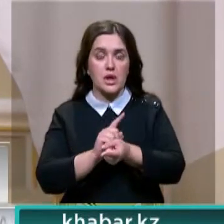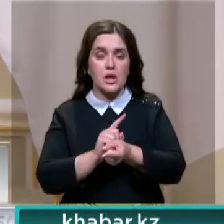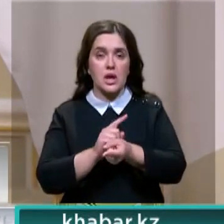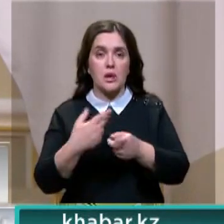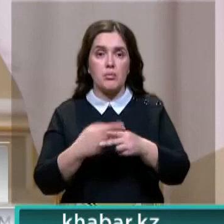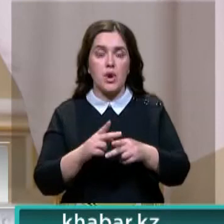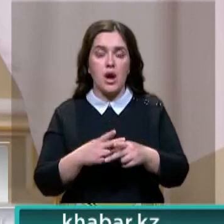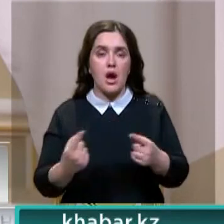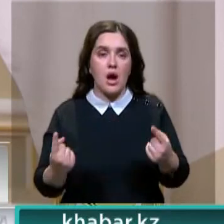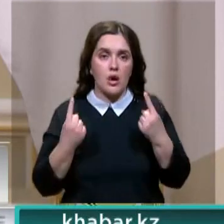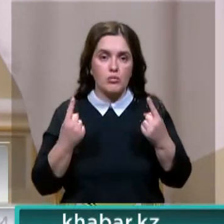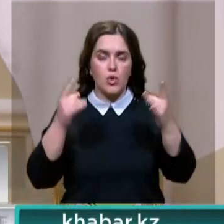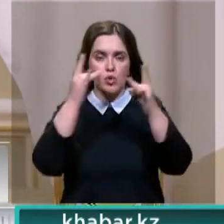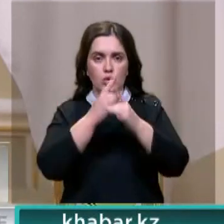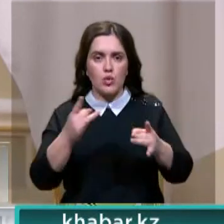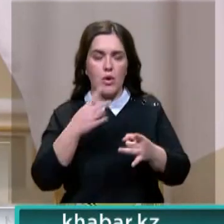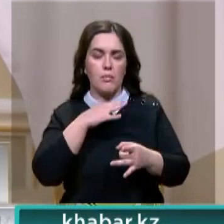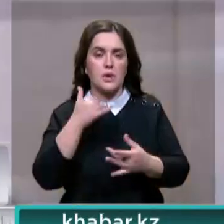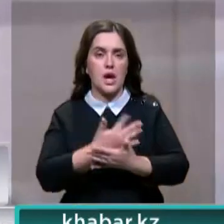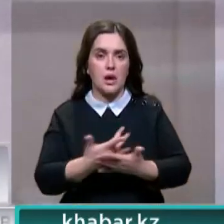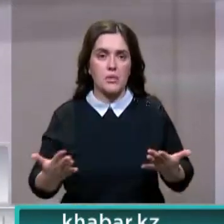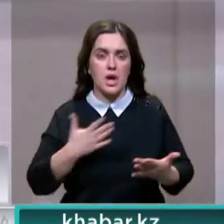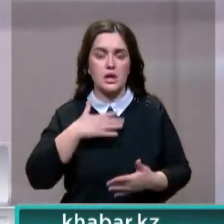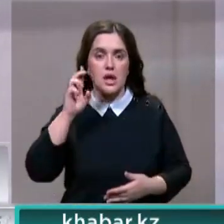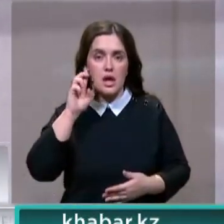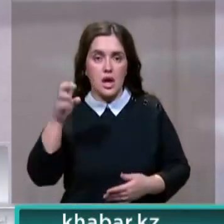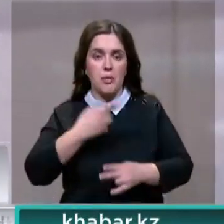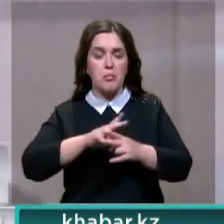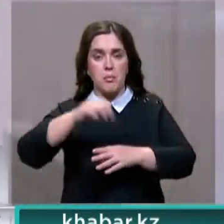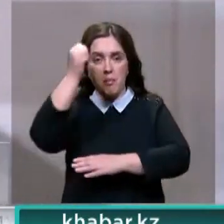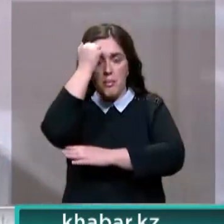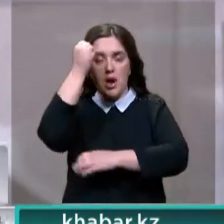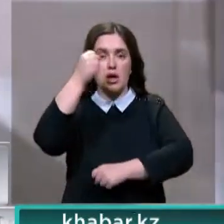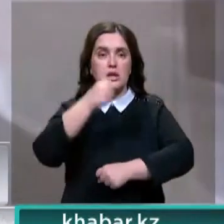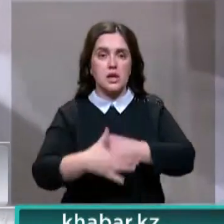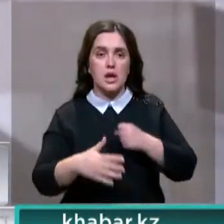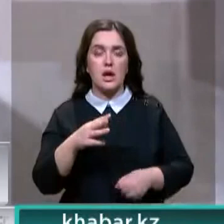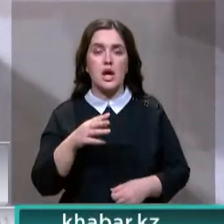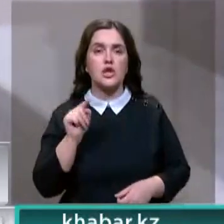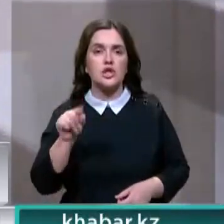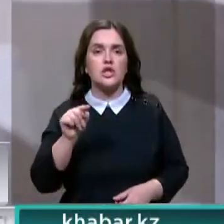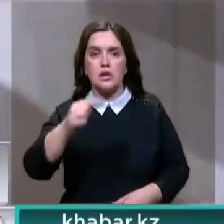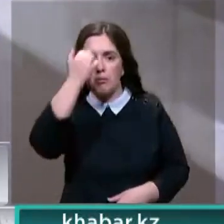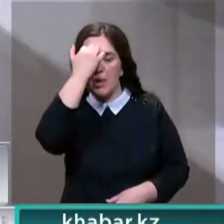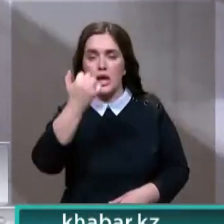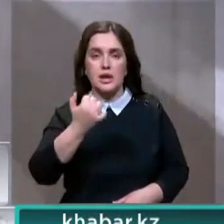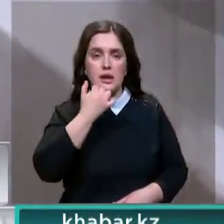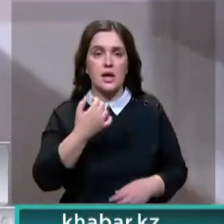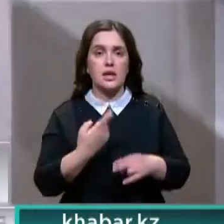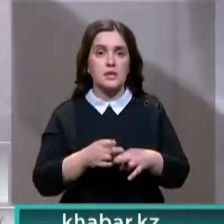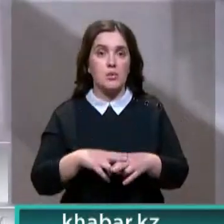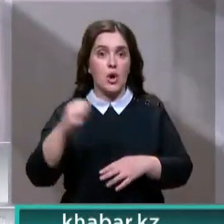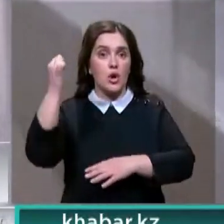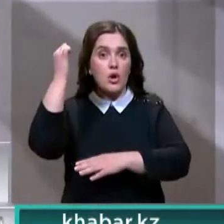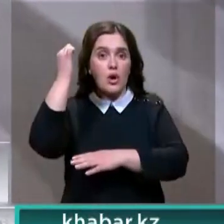огромное культурное многообразие нашей страны. Монумент в центре столицы Маналгас, пожалуй, самая наглядная композиция,